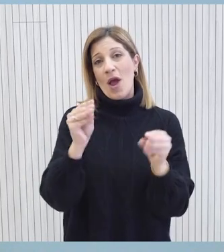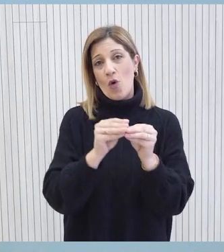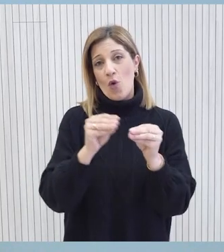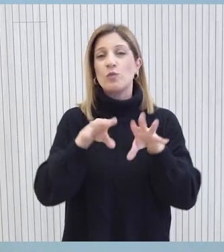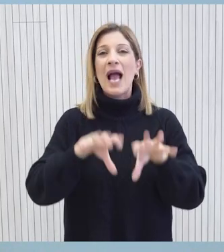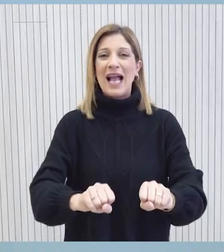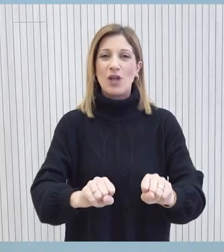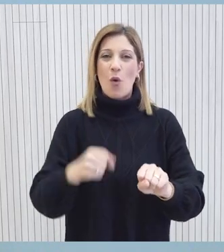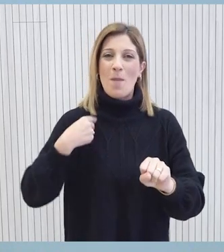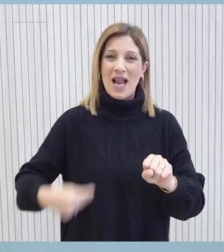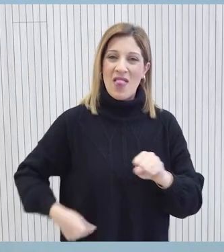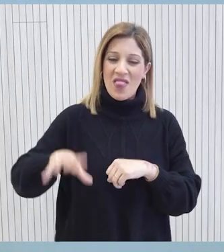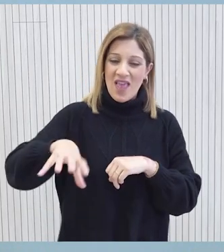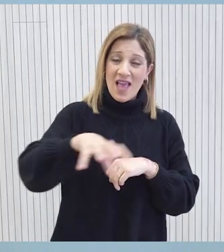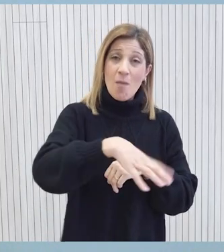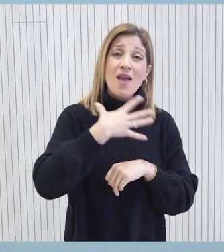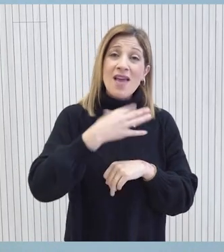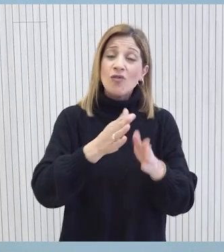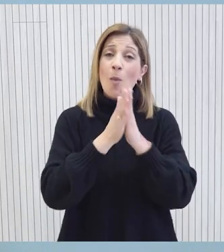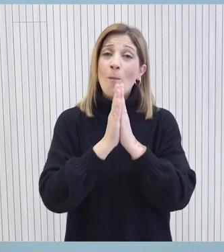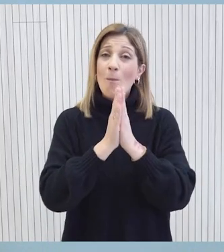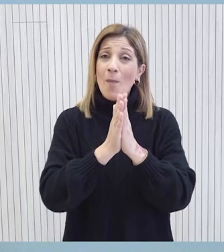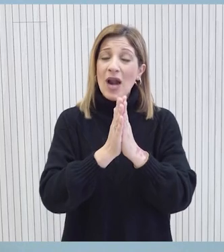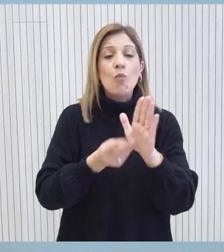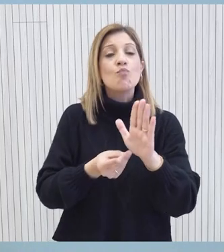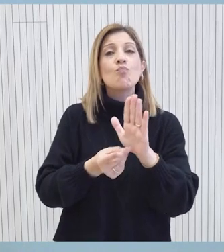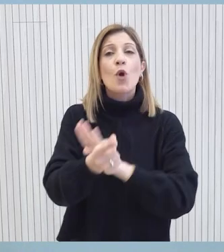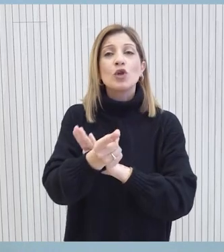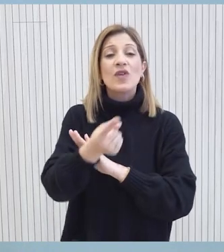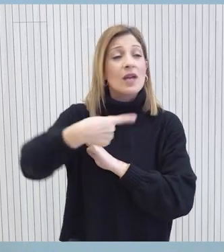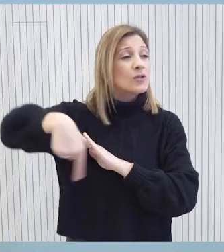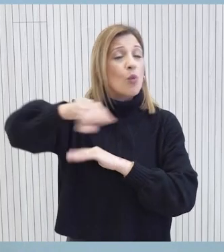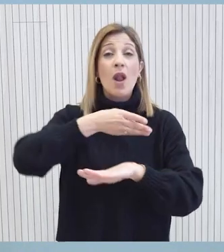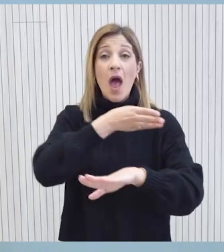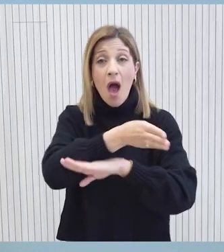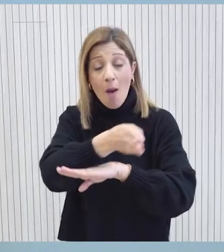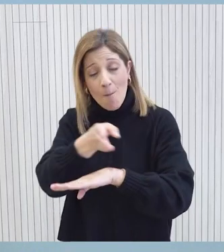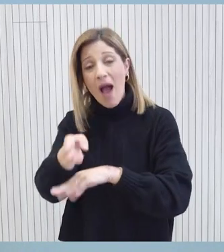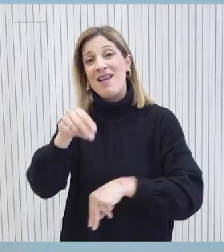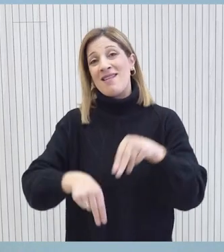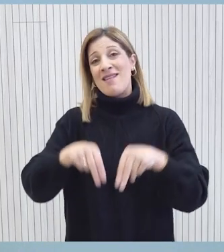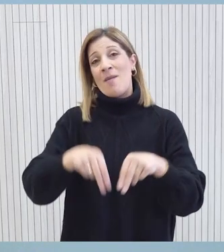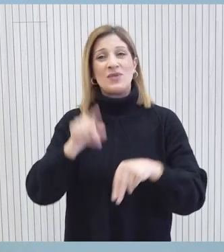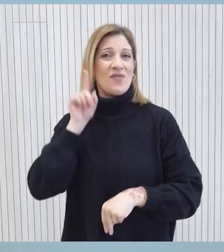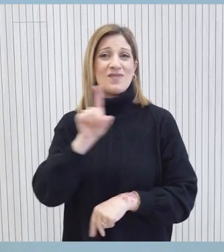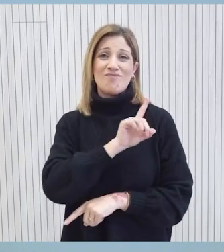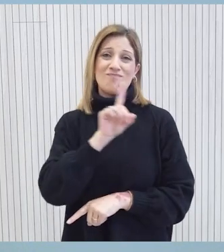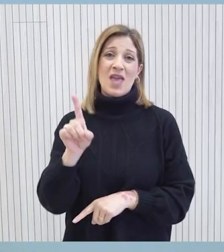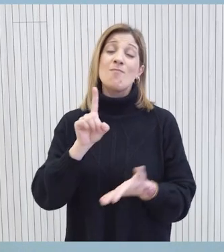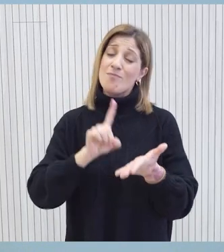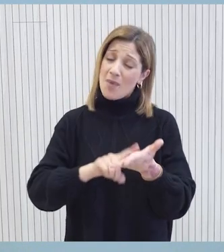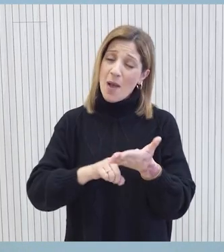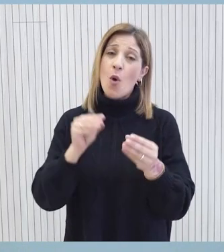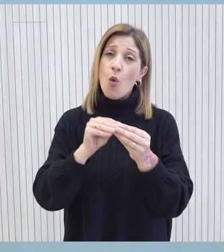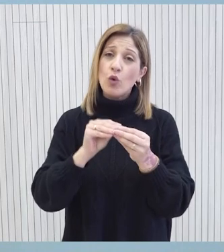κατεχόμενων Δήμων μας. Γι' αυτό, απευθύνουμε έκκληση στον προσφυγικό κόσμο να ψηφίσει στις επερχόμενες εκλογές για την τοπική αυτοδίκηση των